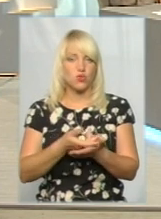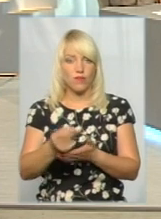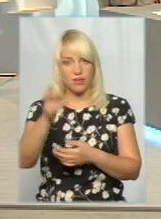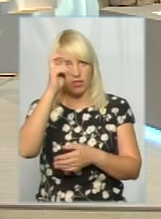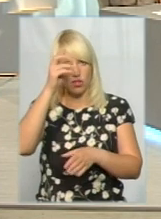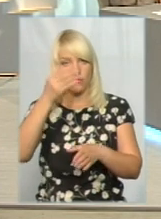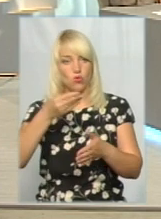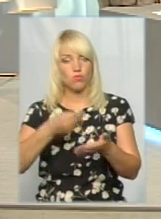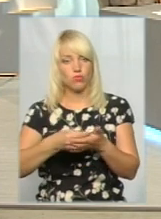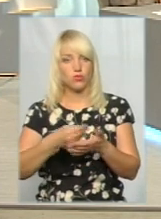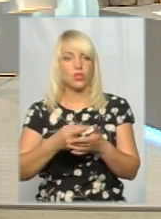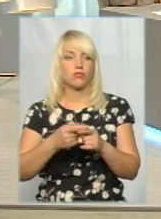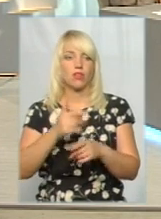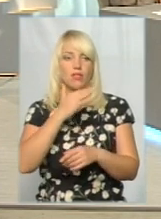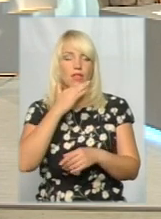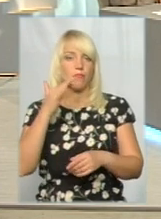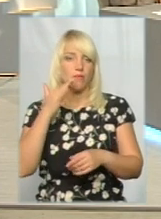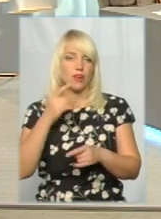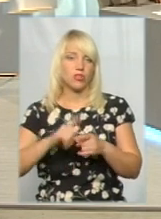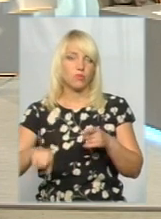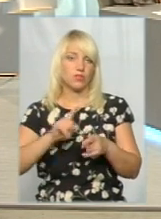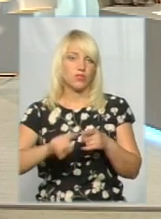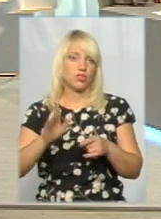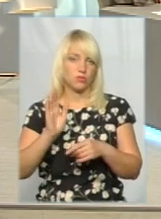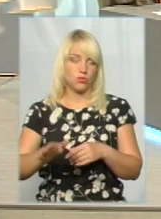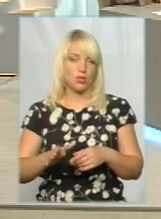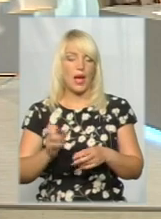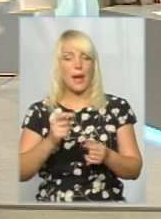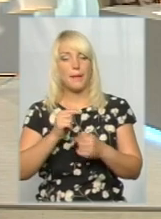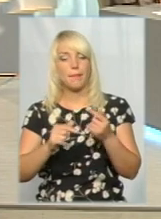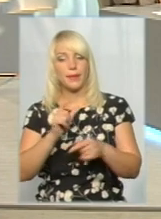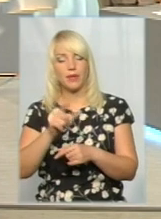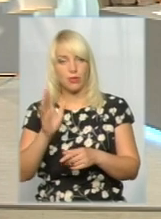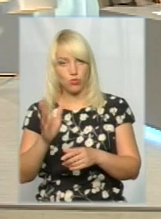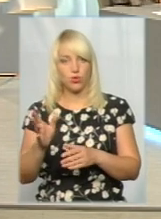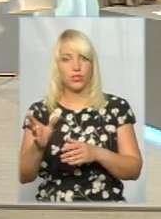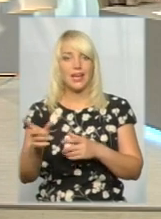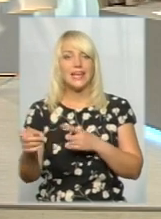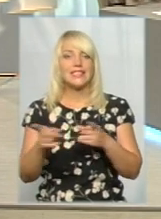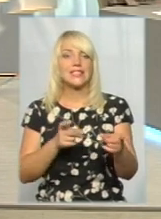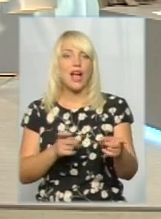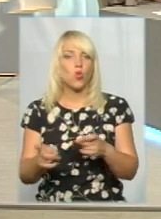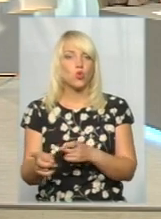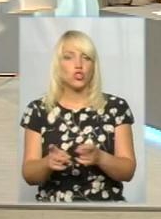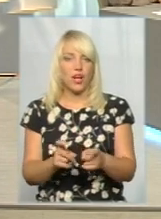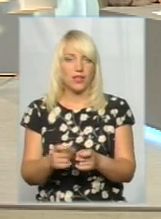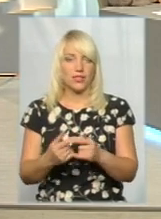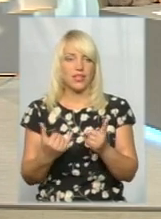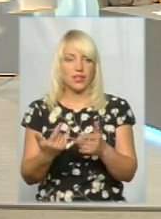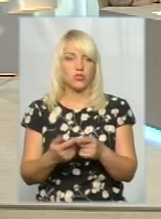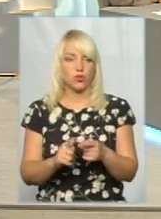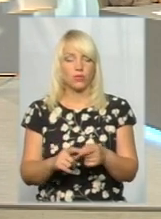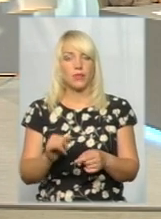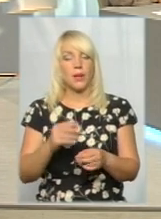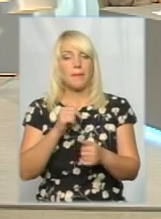воно набагато і набагато то пришвидше. А підприємців плануєте залучати до цього, аби знайти ще якісь…